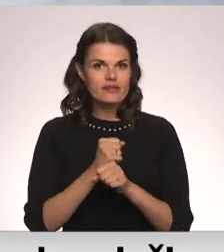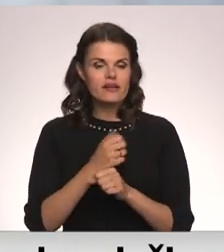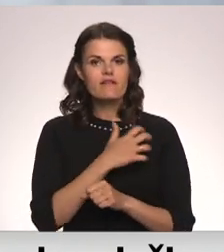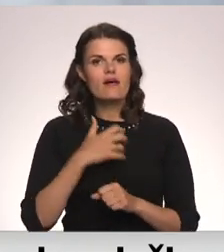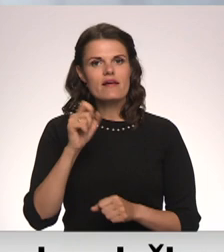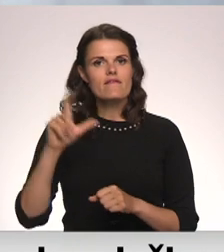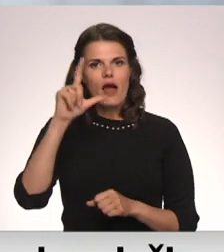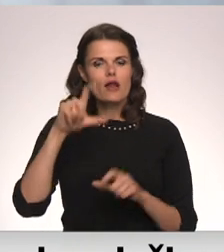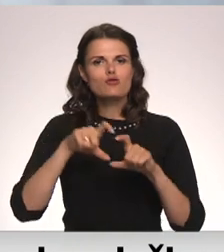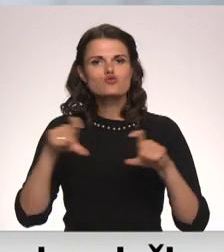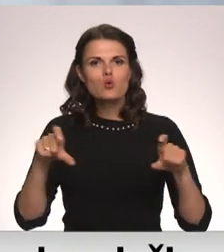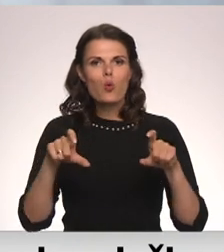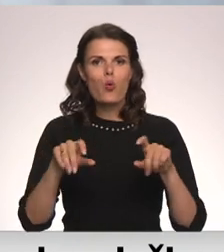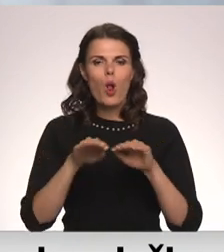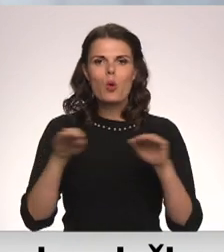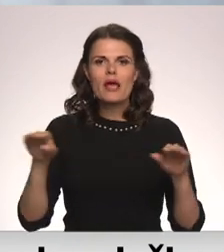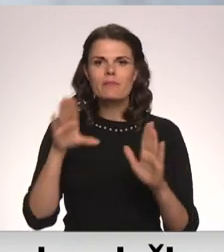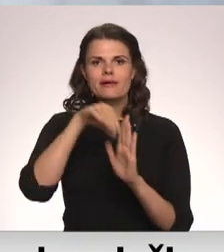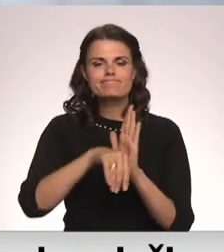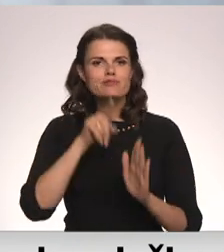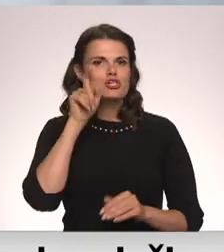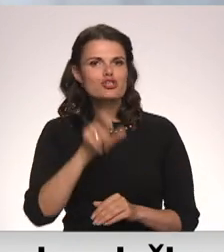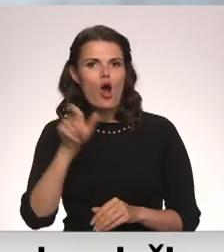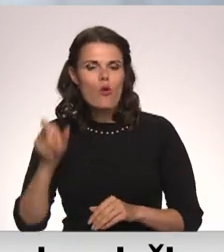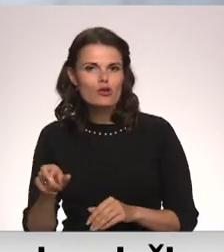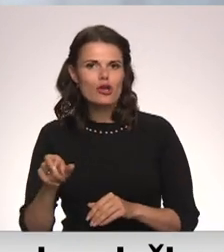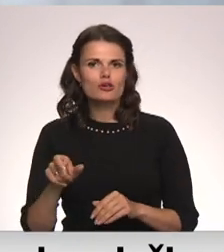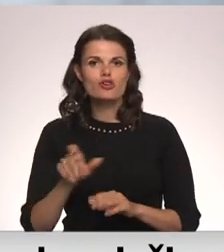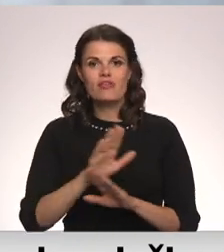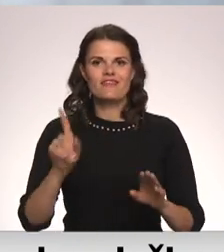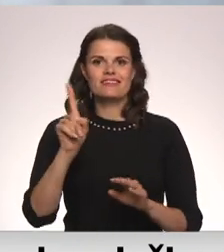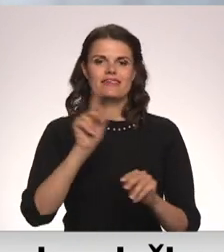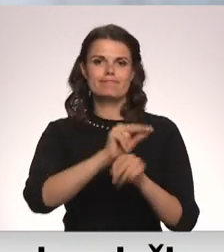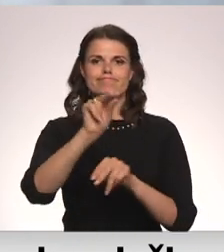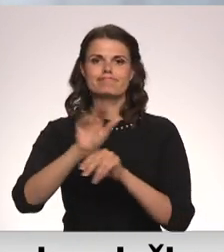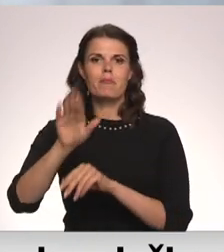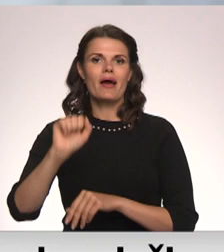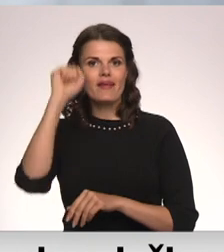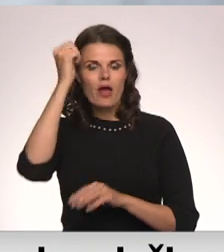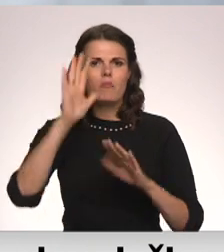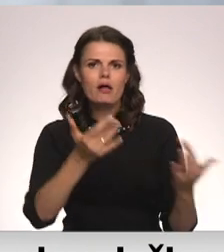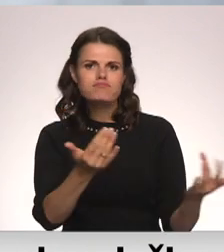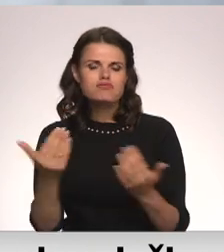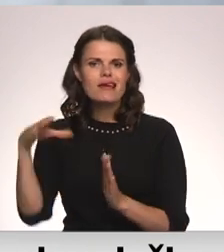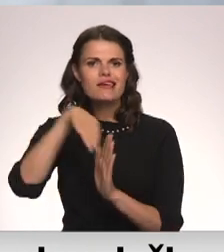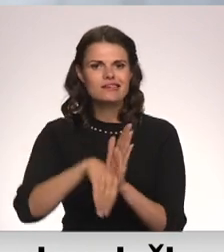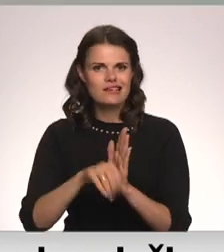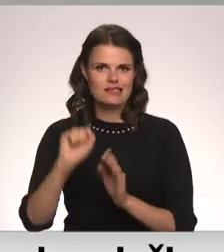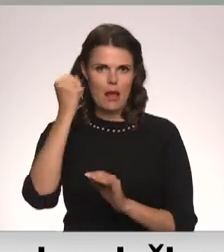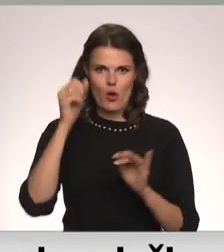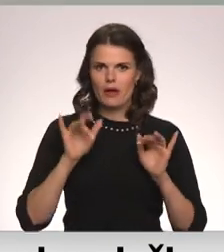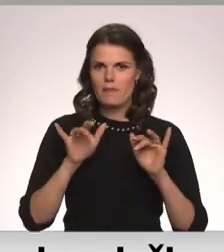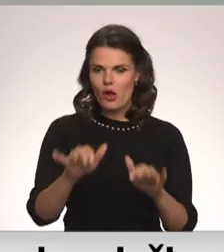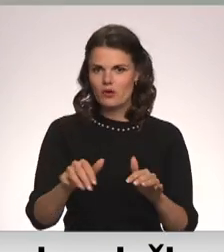skolu līmenī jāiesaist jauniešu, ne tikai tādā veidā, ka mēs viņus izglītojam par demokrātiju, bet viņus ir iesaistīt demokrātijas procesos.